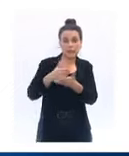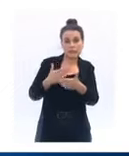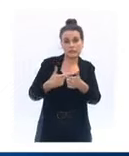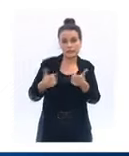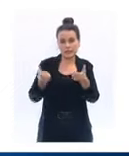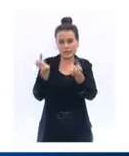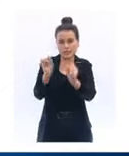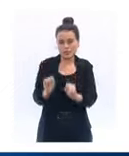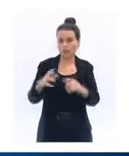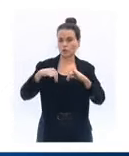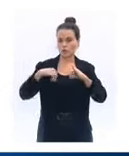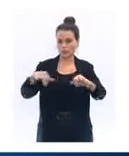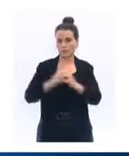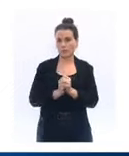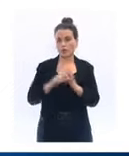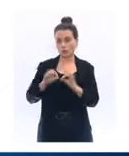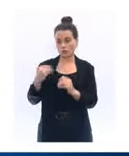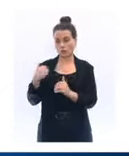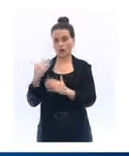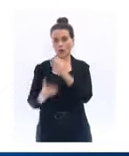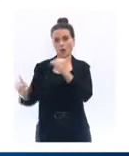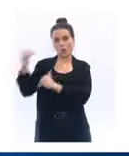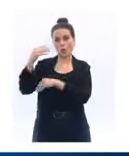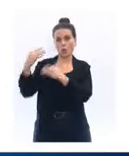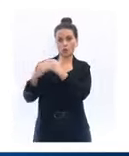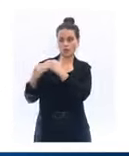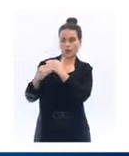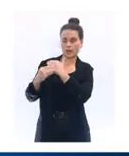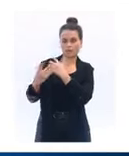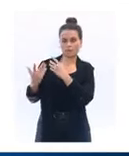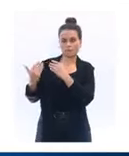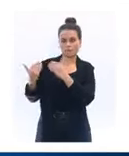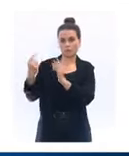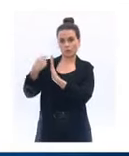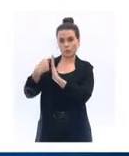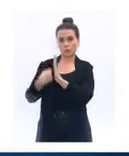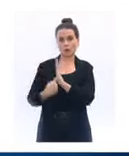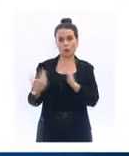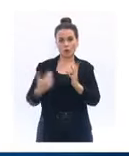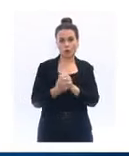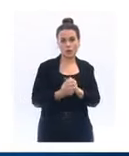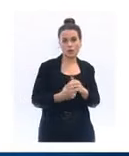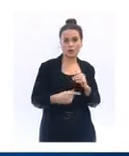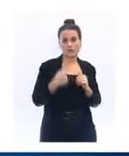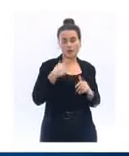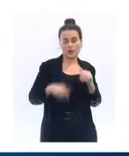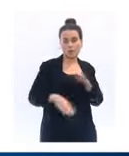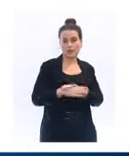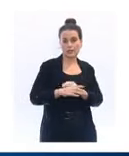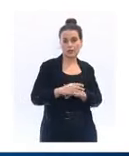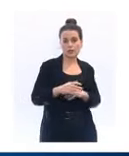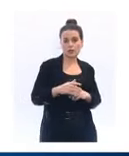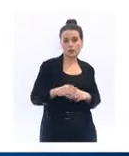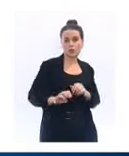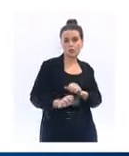Conformément donc au dernier avis du Haut Conseil, le masque devient obligatoire pour tous les élèves à partir du cours préparatoire, le Premier ministre l'a